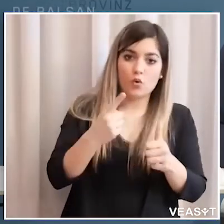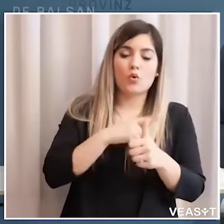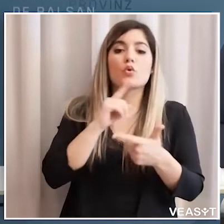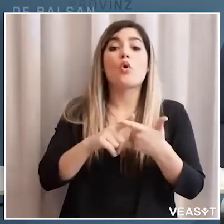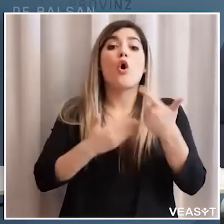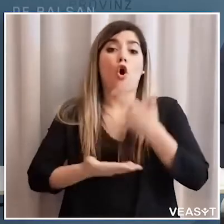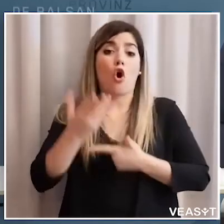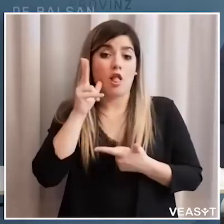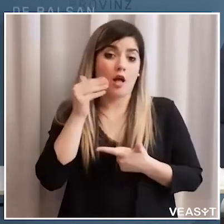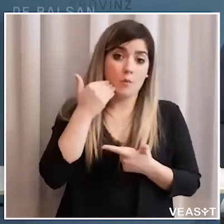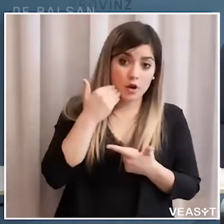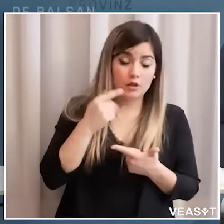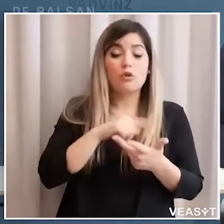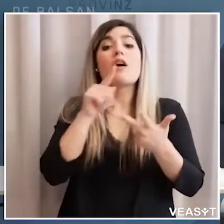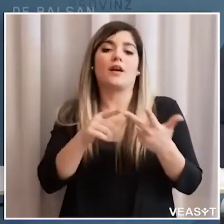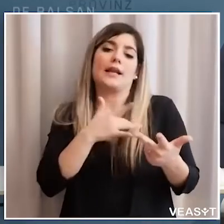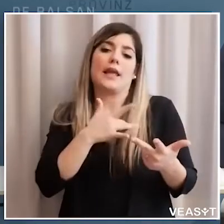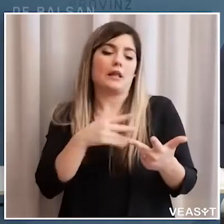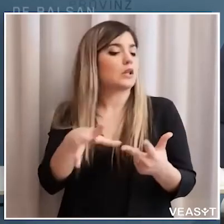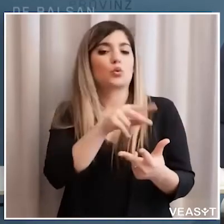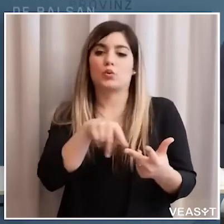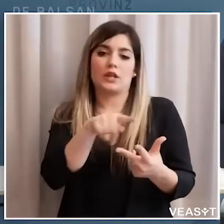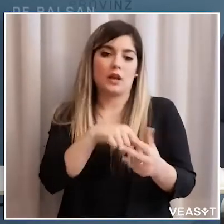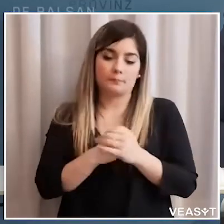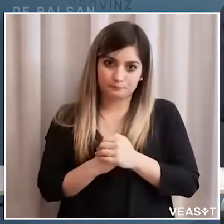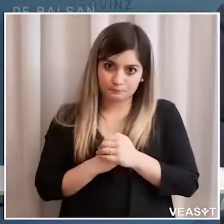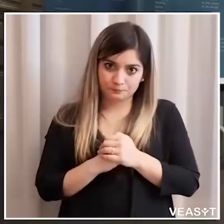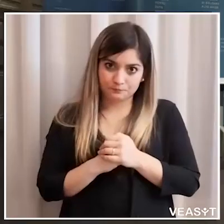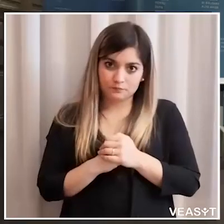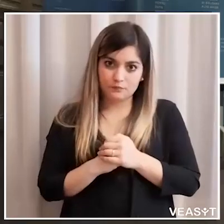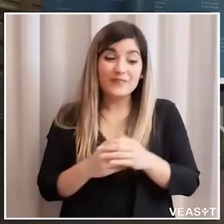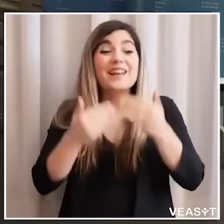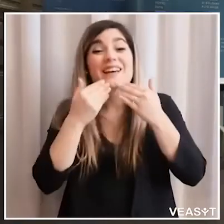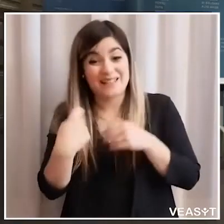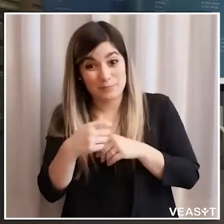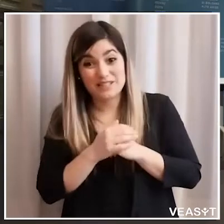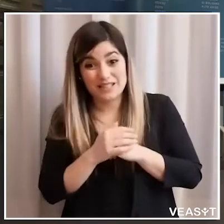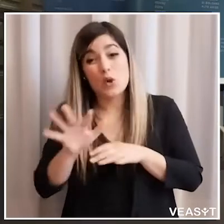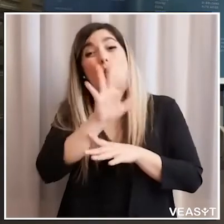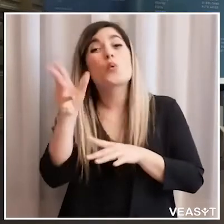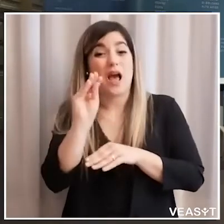il collaboratore la collaboratrice ma anche il cliente grazie presidente un'altra domanda